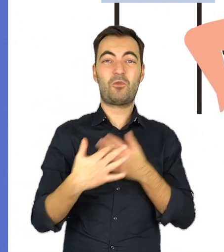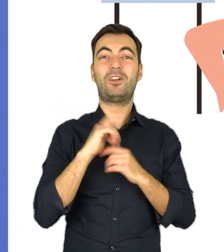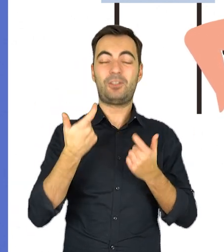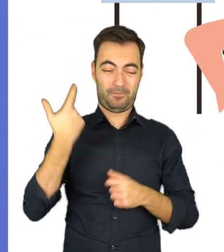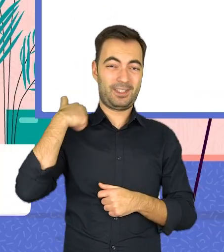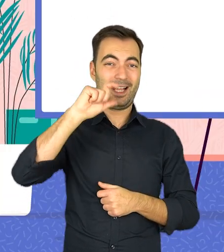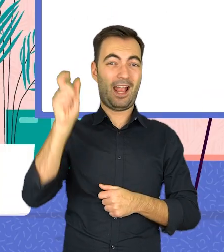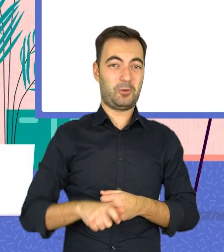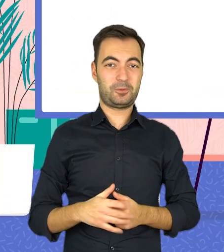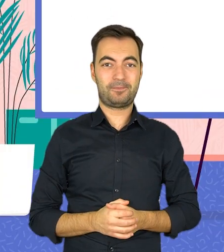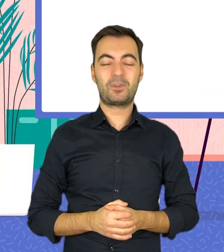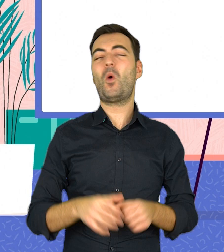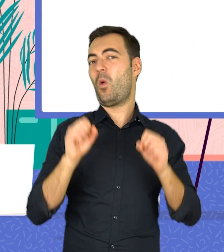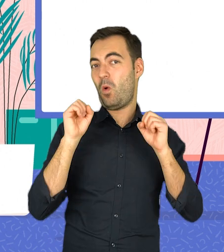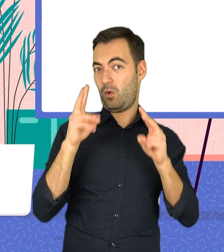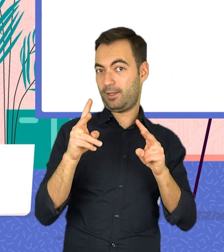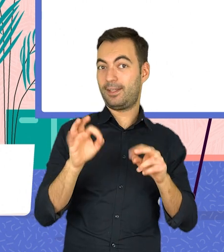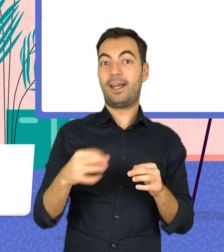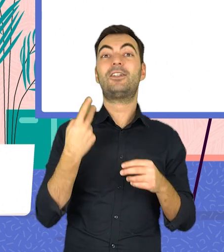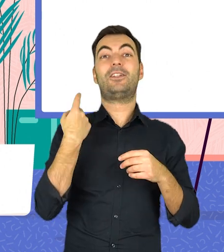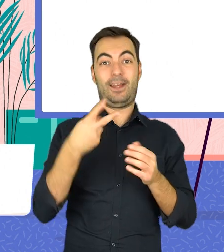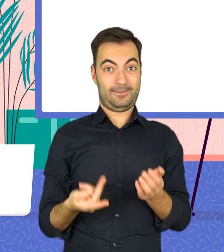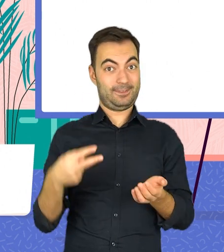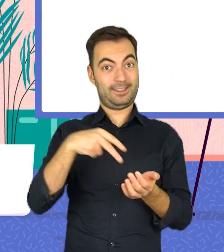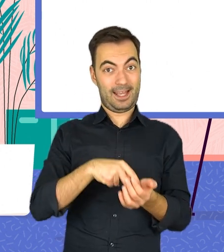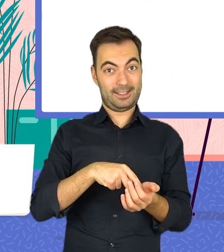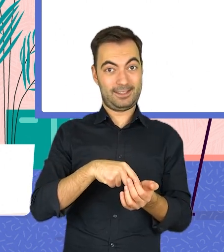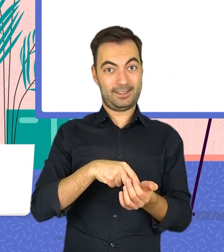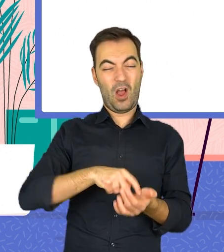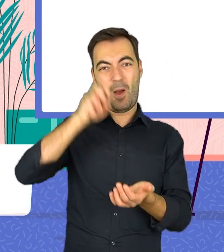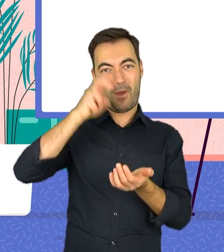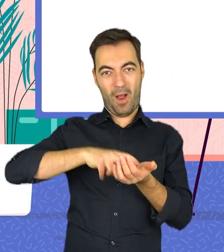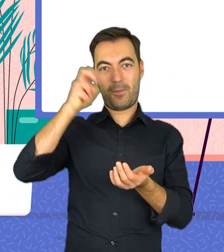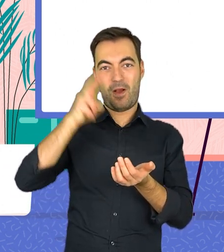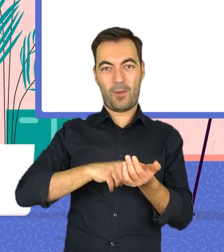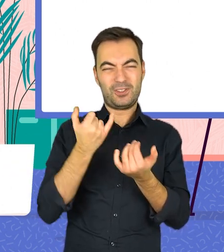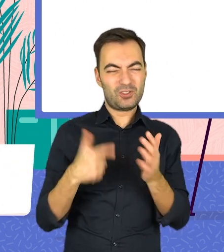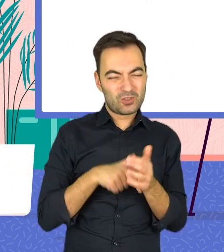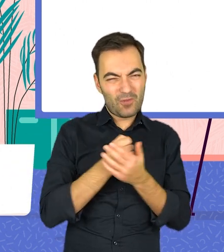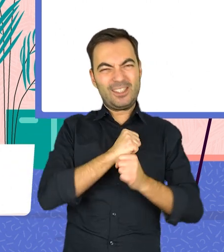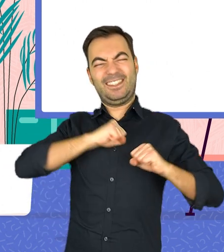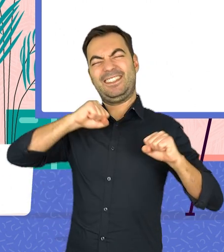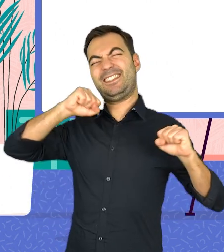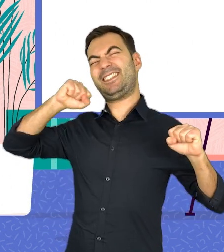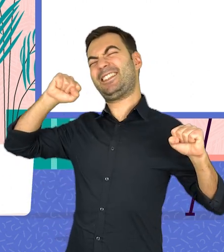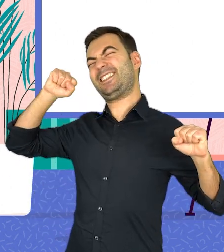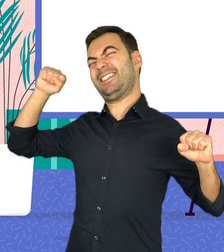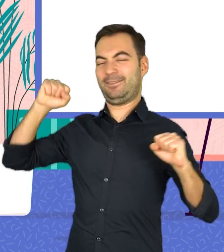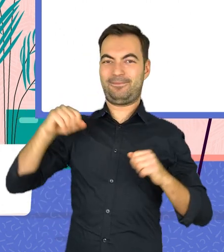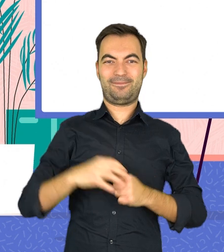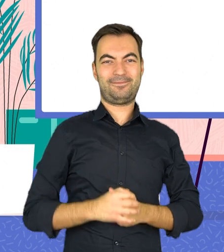na kręgosłup. No dobrze, to teraz znowu wstajemy, robimy kilka podskoków i rozciągamy się